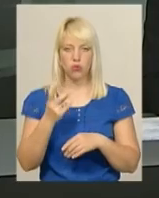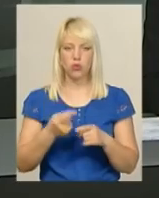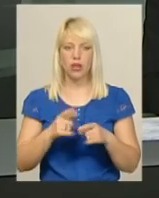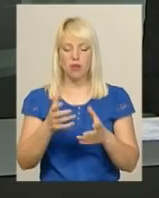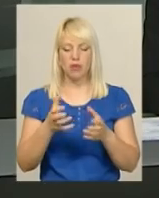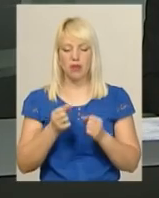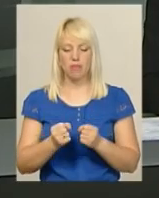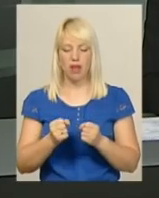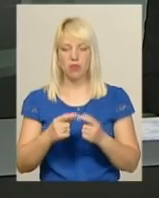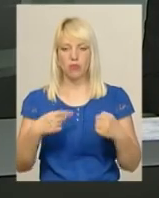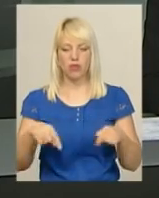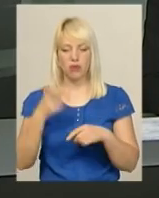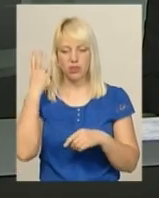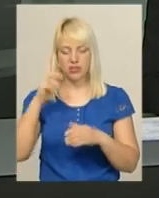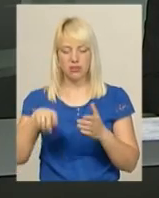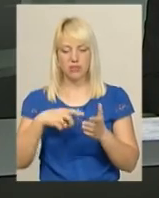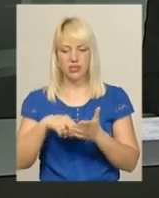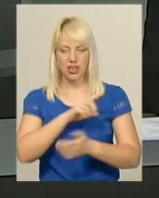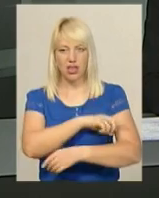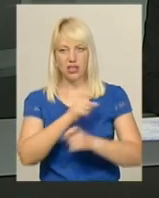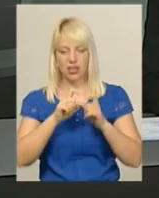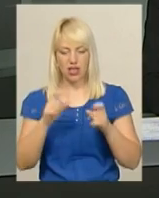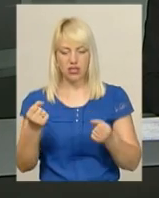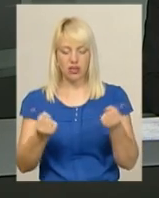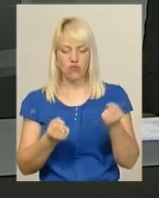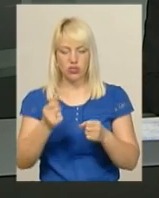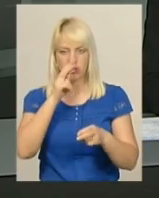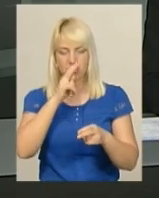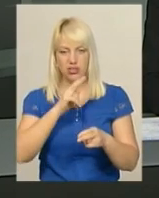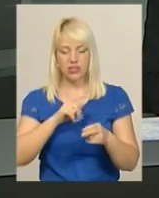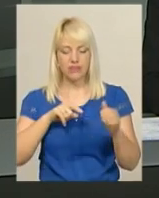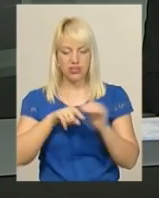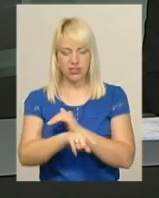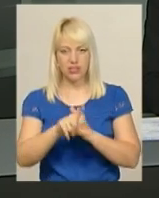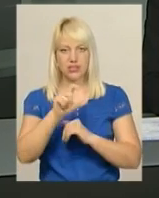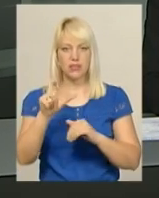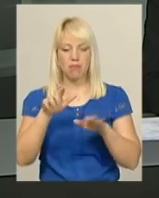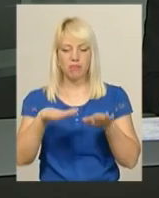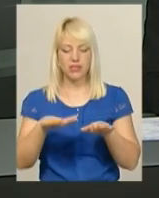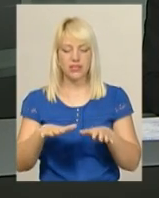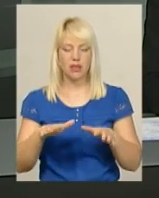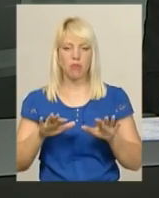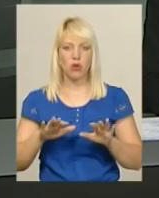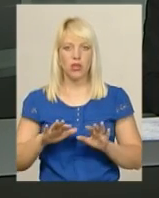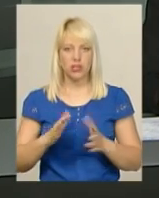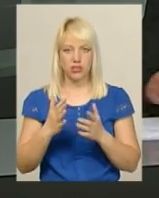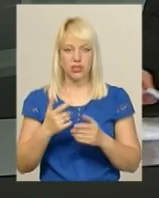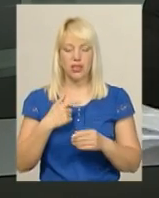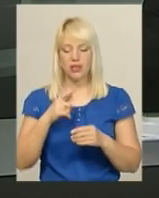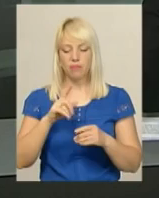Хмельницької міської лікарні. Водій автомобіля зник з місця події, пізніше машину знайшли неподалік від місця аварії.